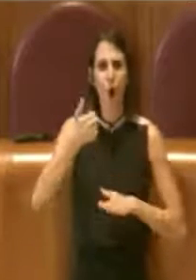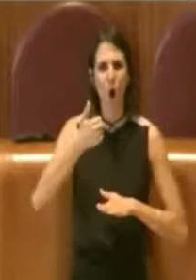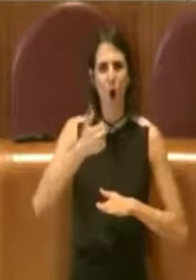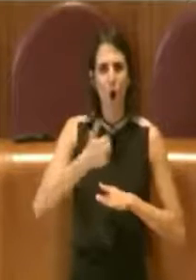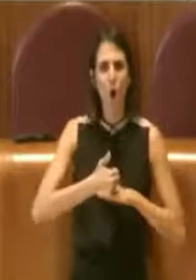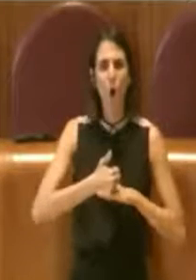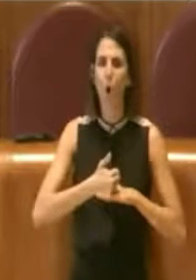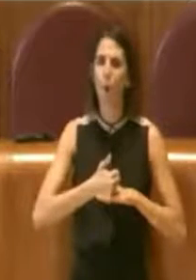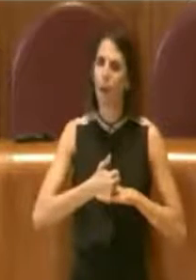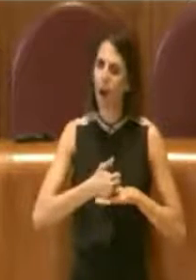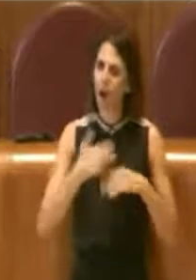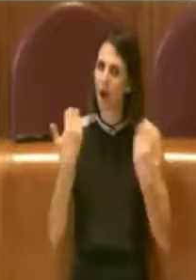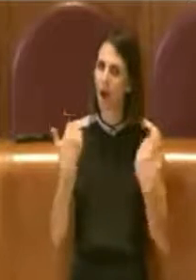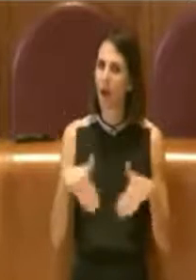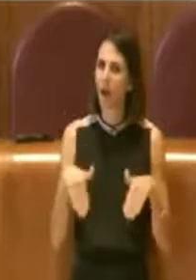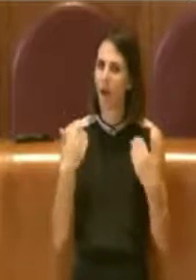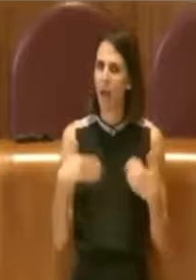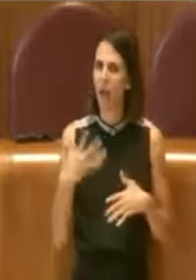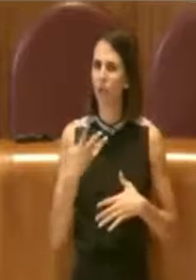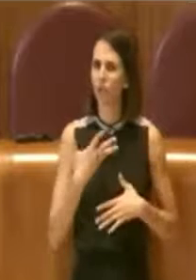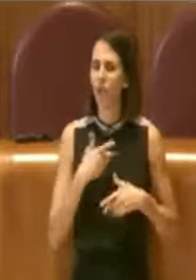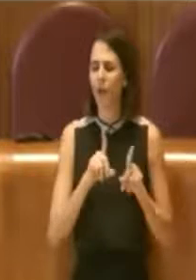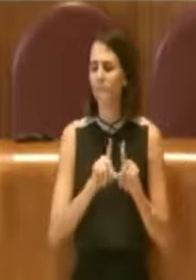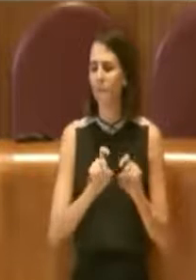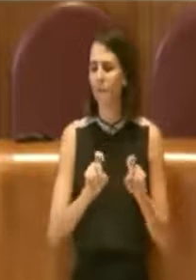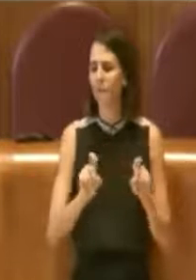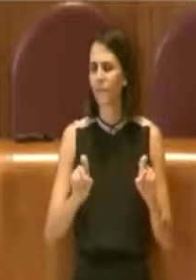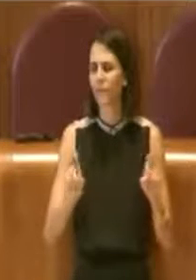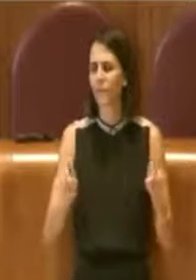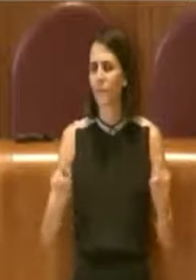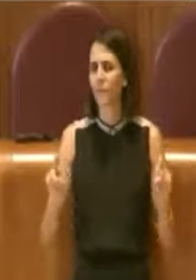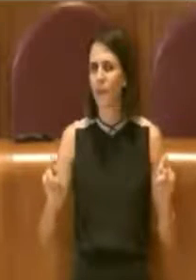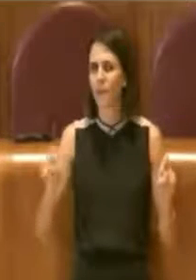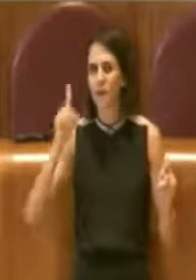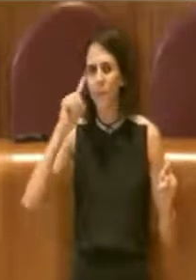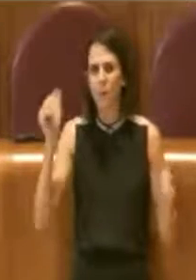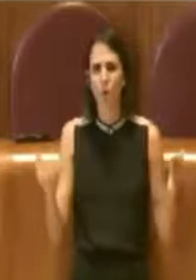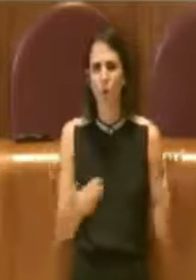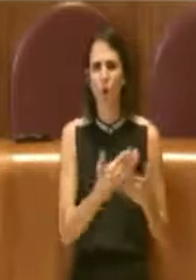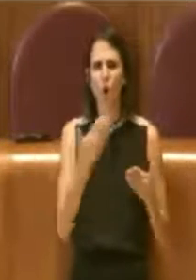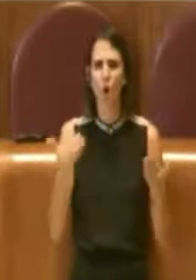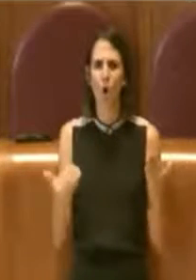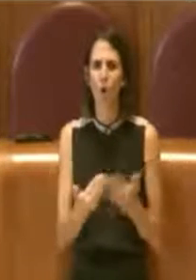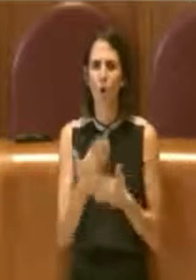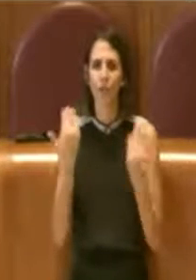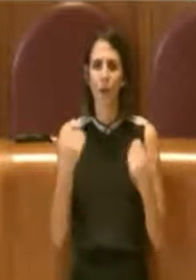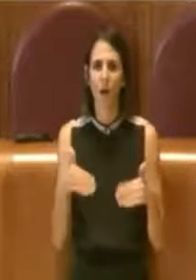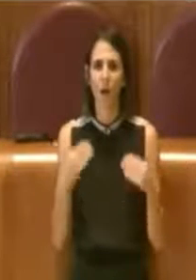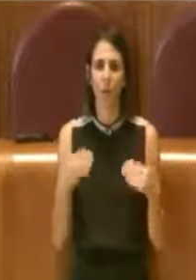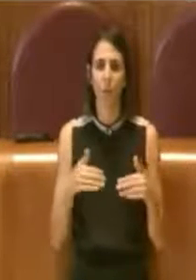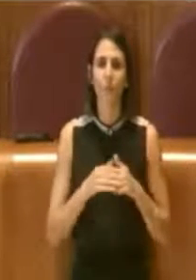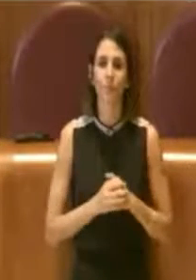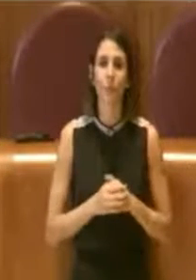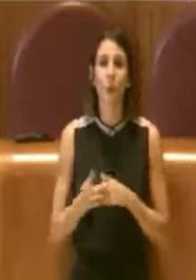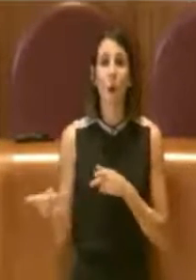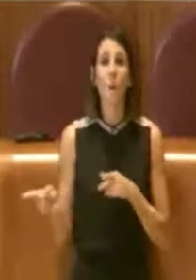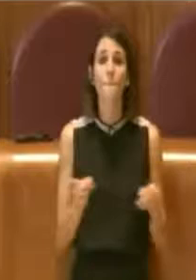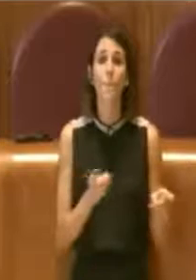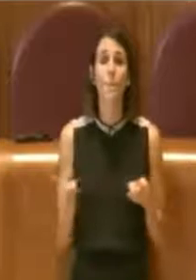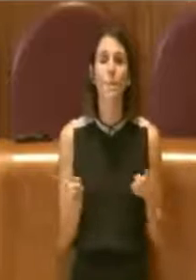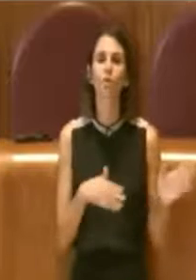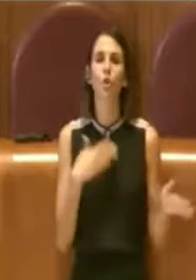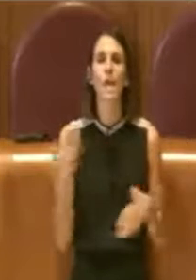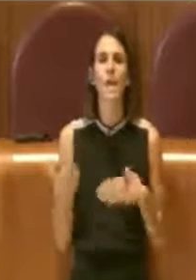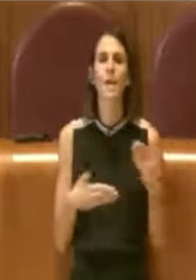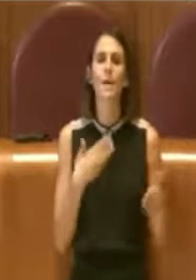si contraddistingue per la sua grande varietà, per la sua grande creatività e in un periodo di emergenza sanitaria